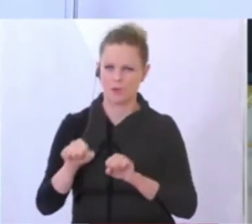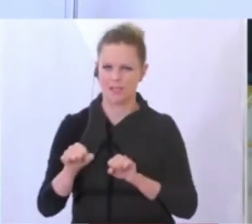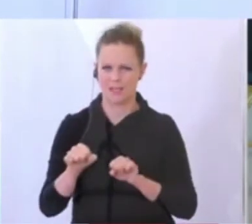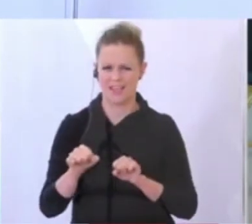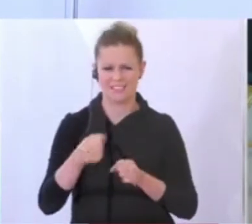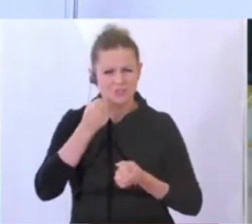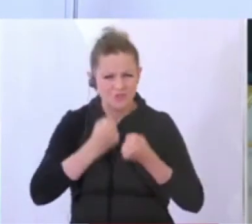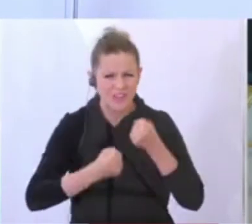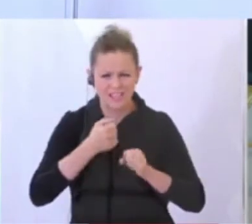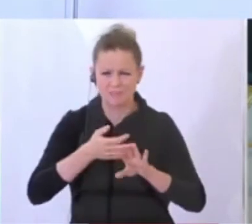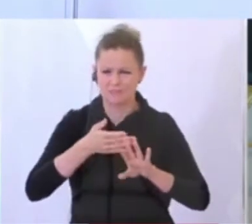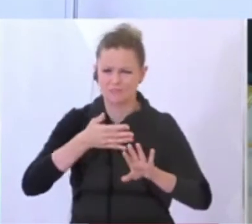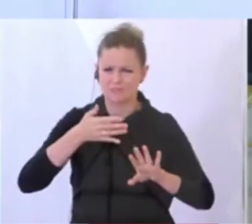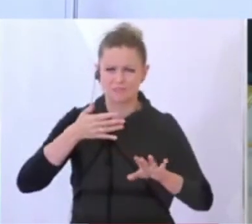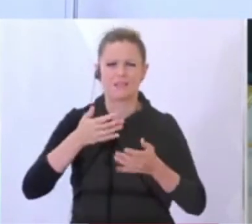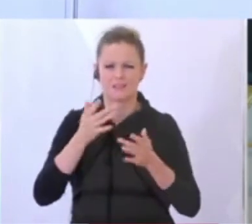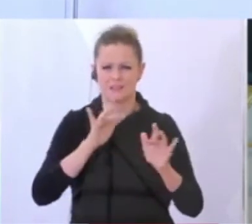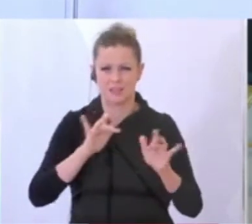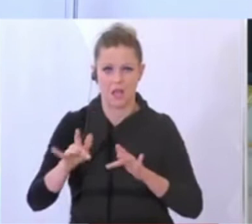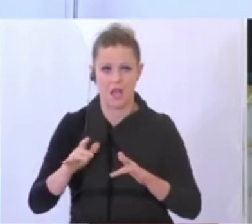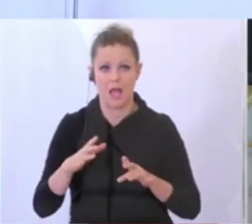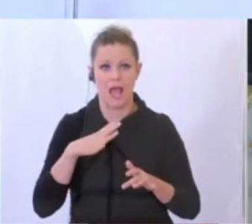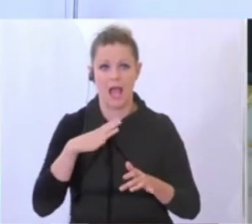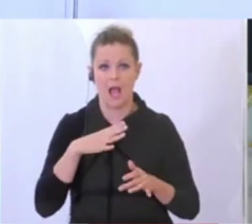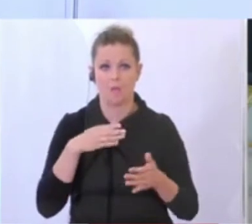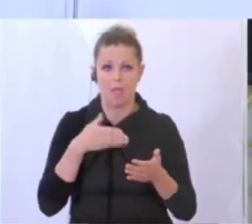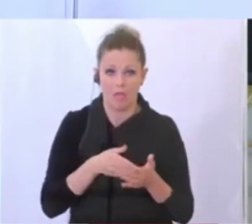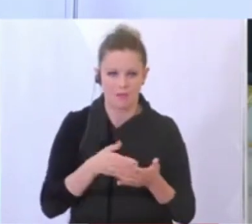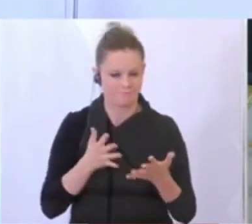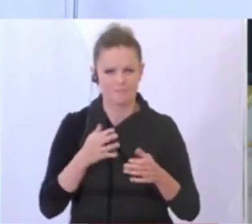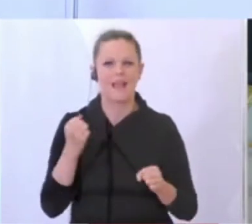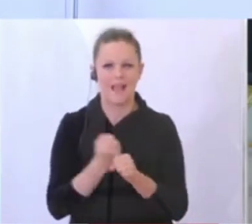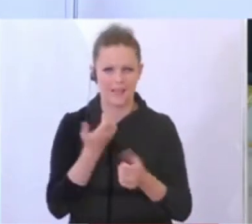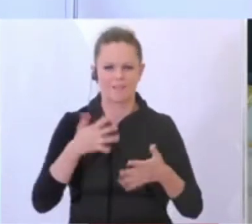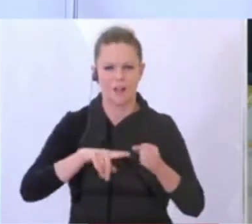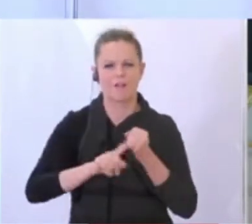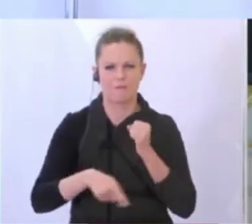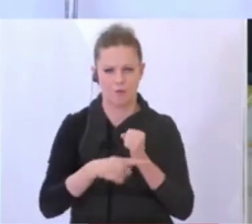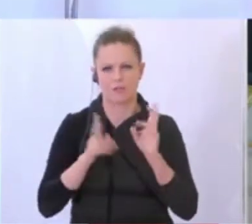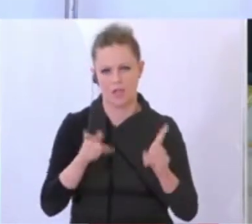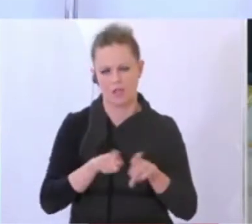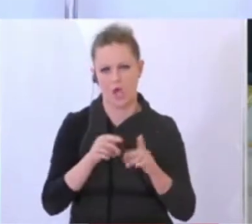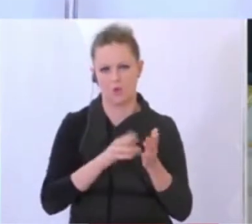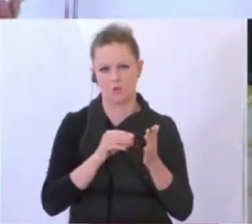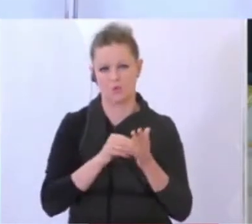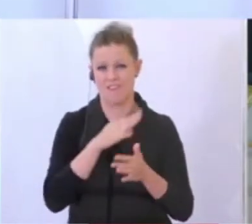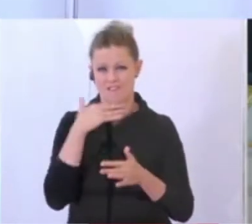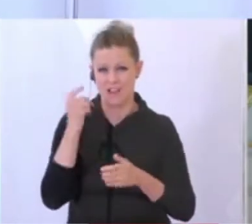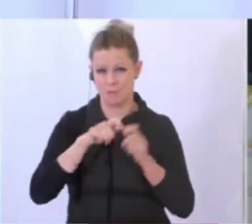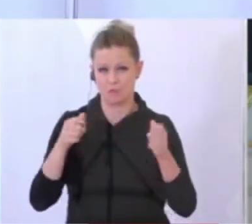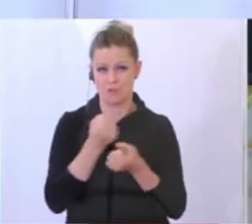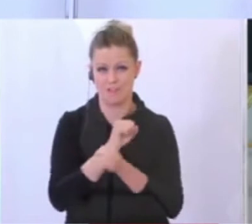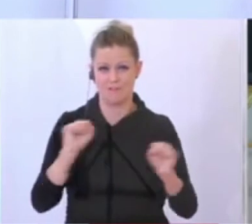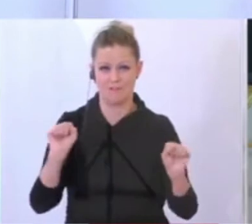Schwierigkeiten, aber nicht aussichtslos offen gestanden, auch den Härtefallfonds zu nutzen, weil viele der Freischaffenden